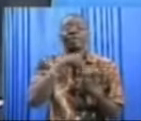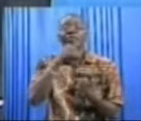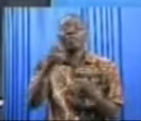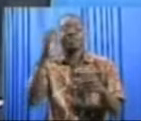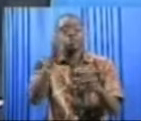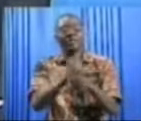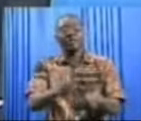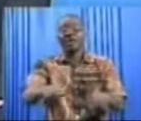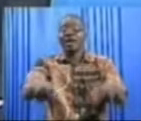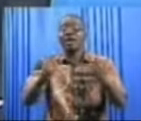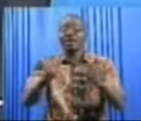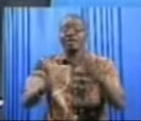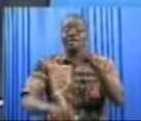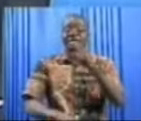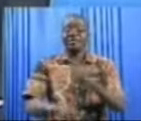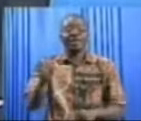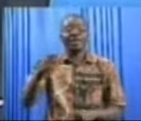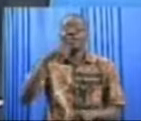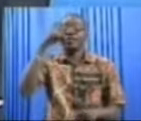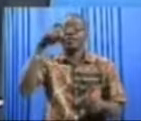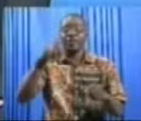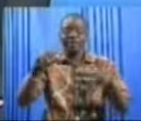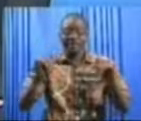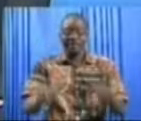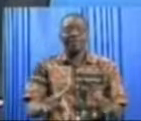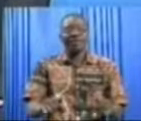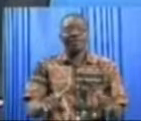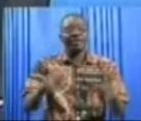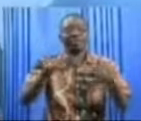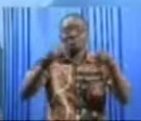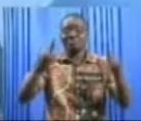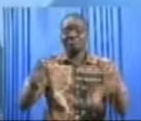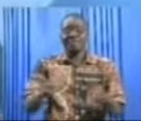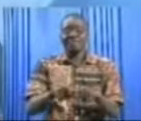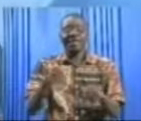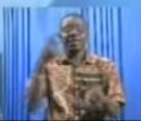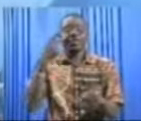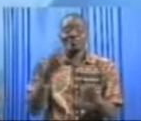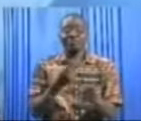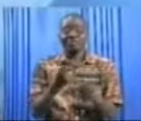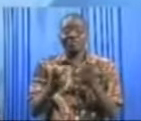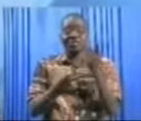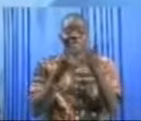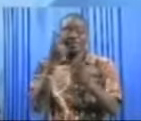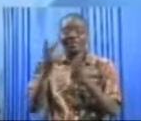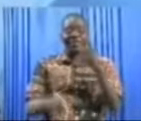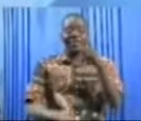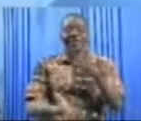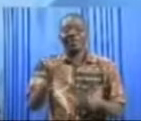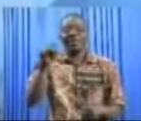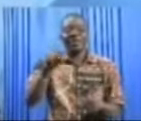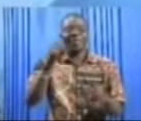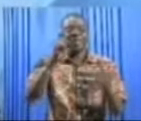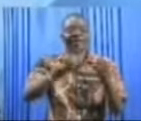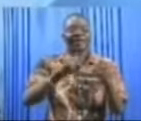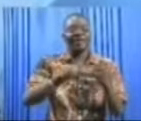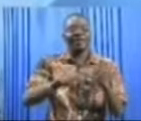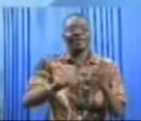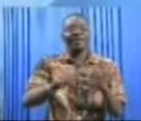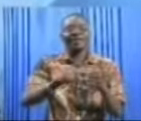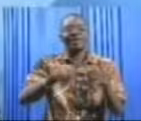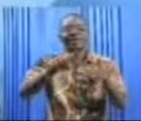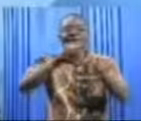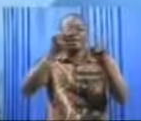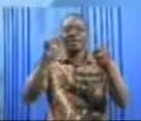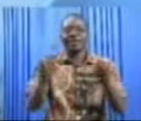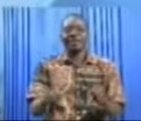accès au match, en tout cas, il va rester devant le petit écran pour suivre cette rencontre. Modeste, ça sera peut-être la dernière question. On